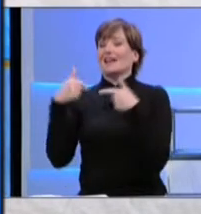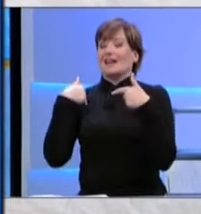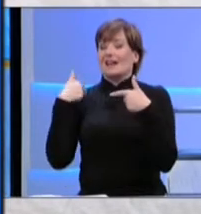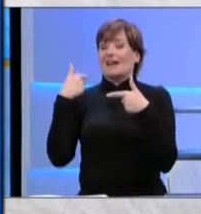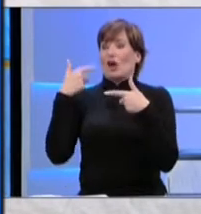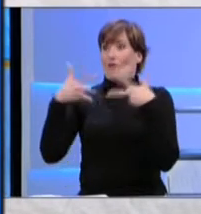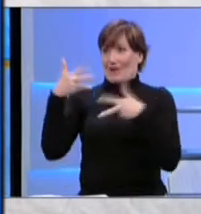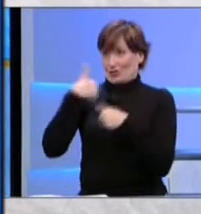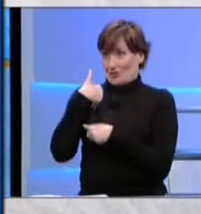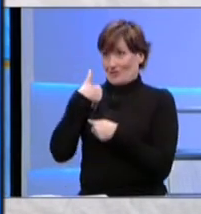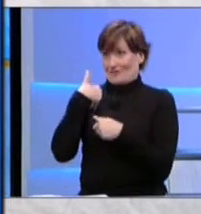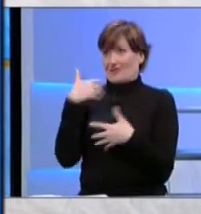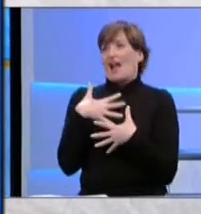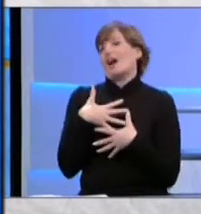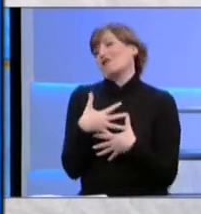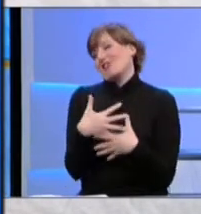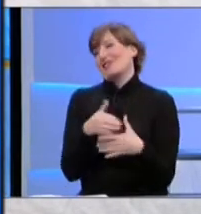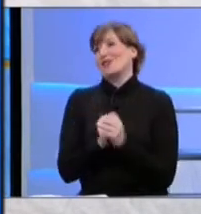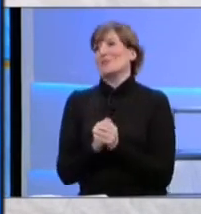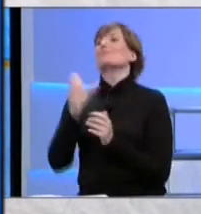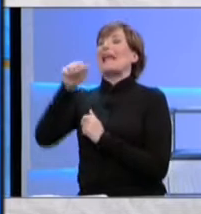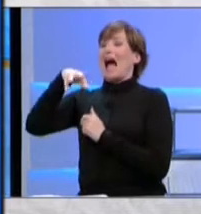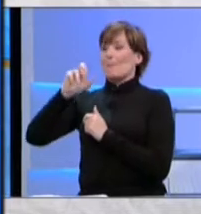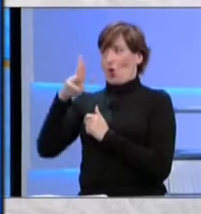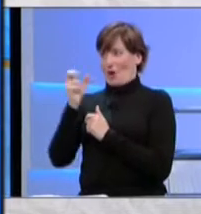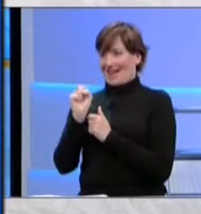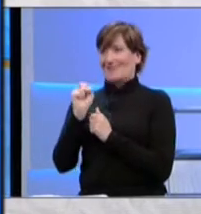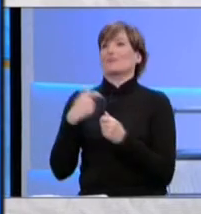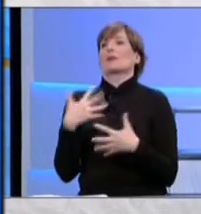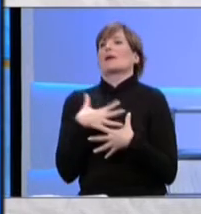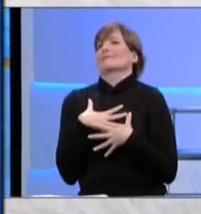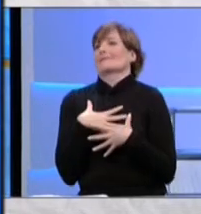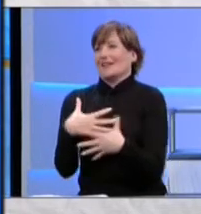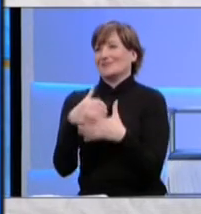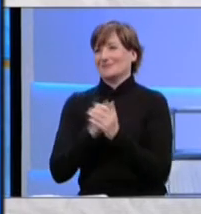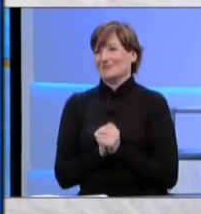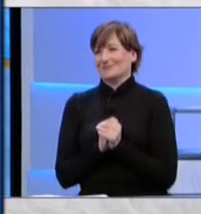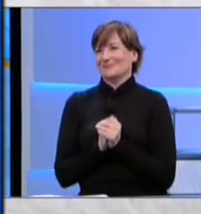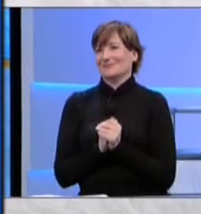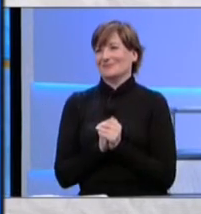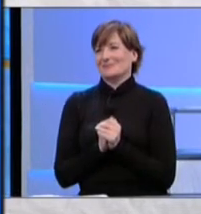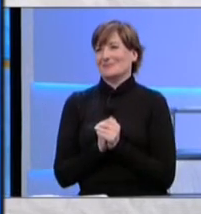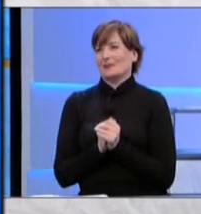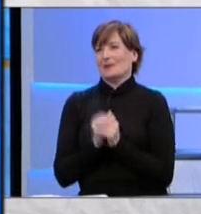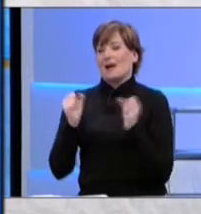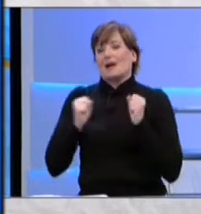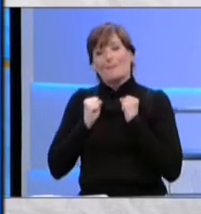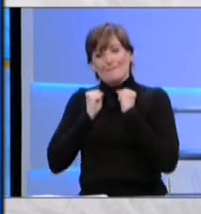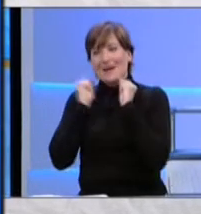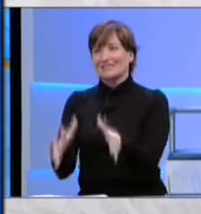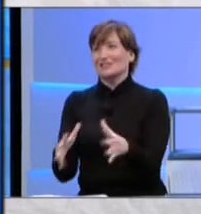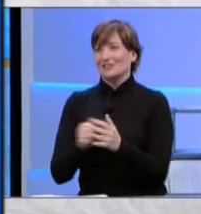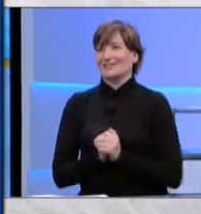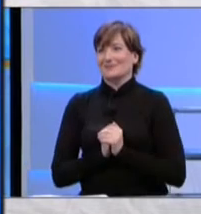passione.